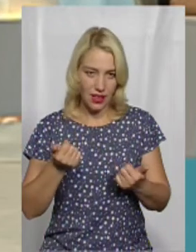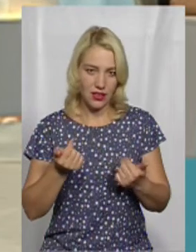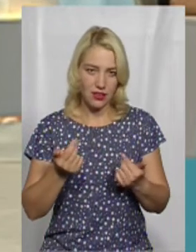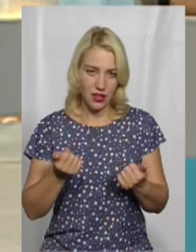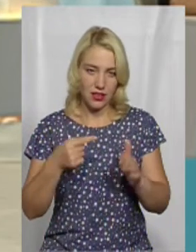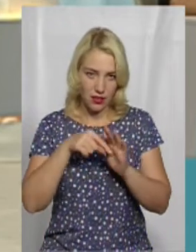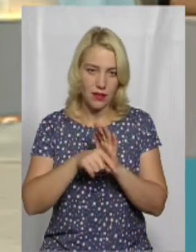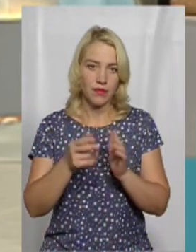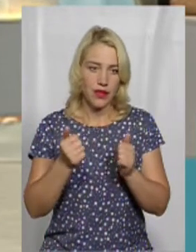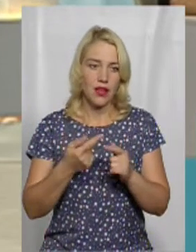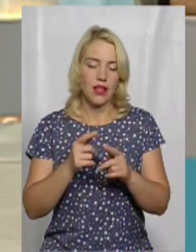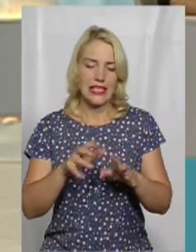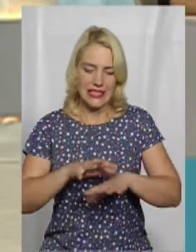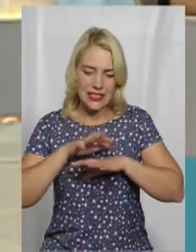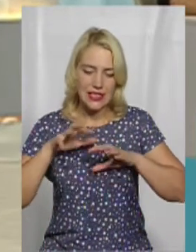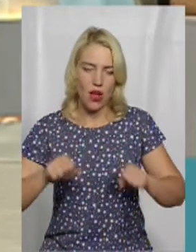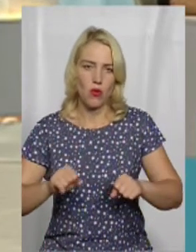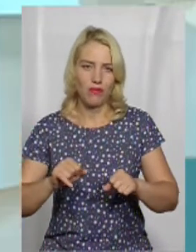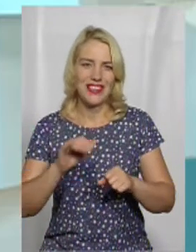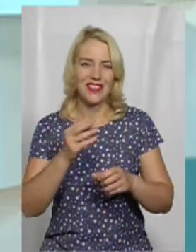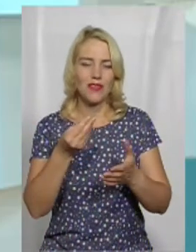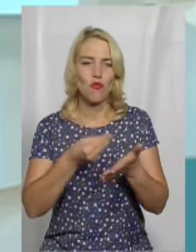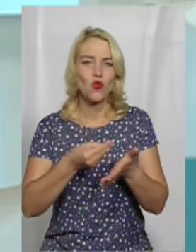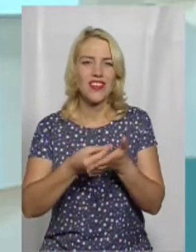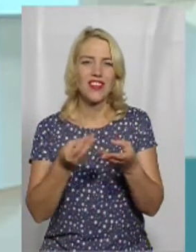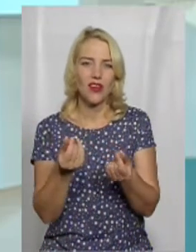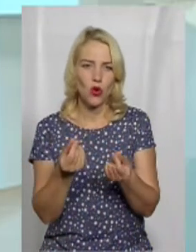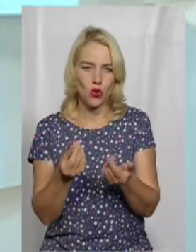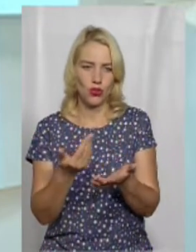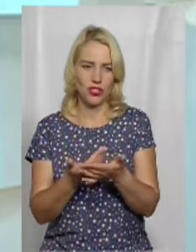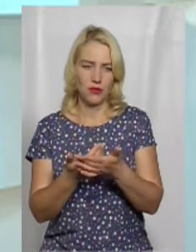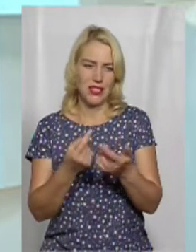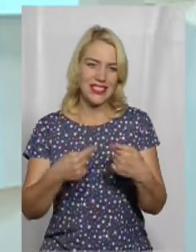Захопити і приватні сектори, якісь бюджетні під себе. Про базар?